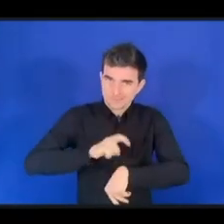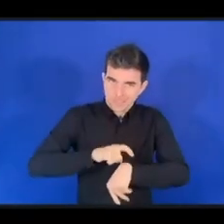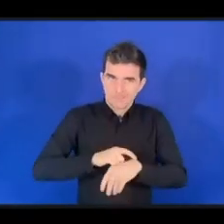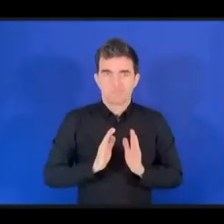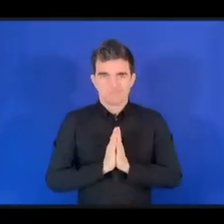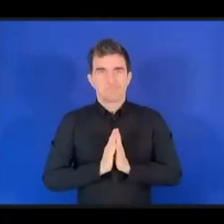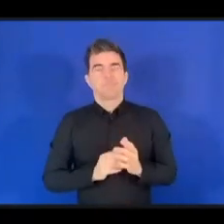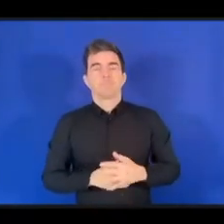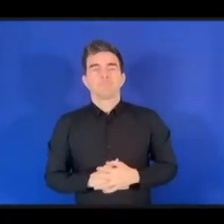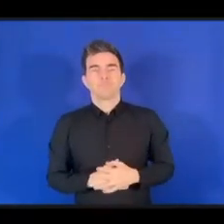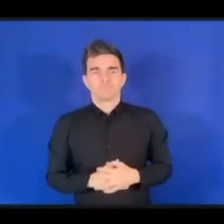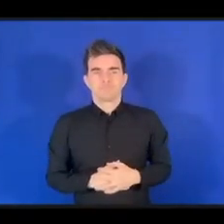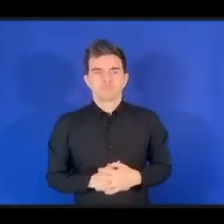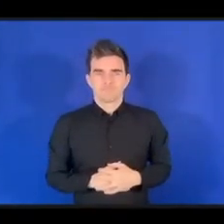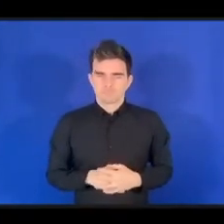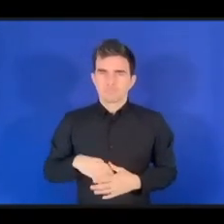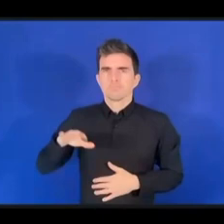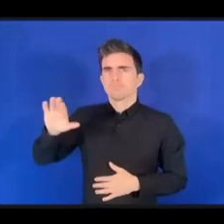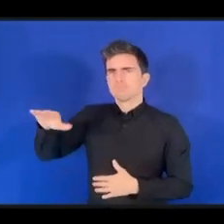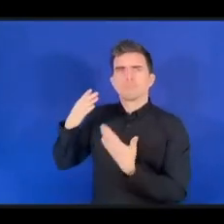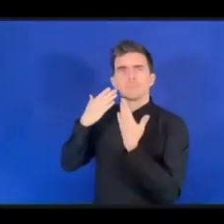Благодарю вас, господин Тейлор.